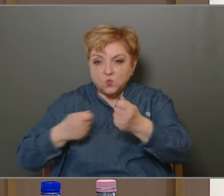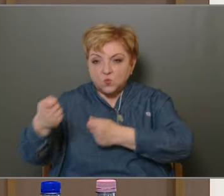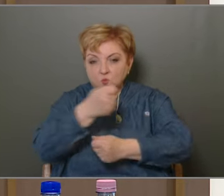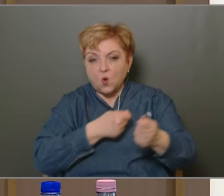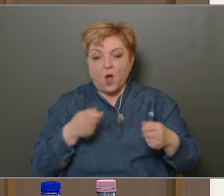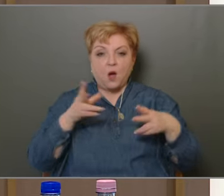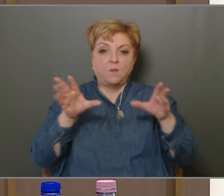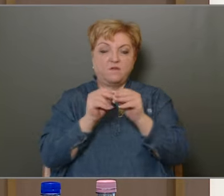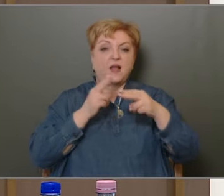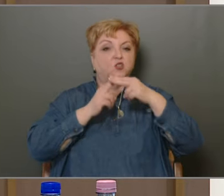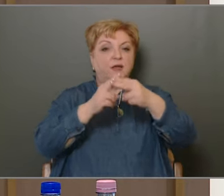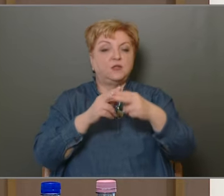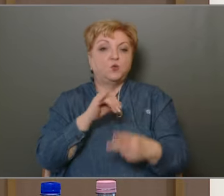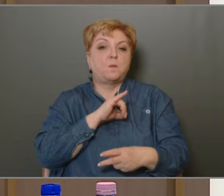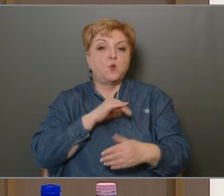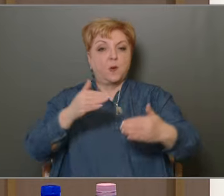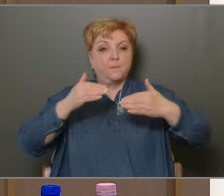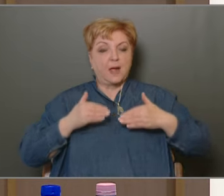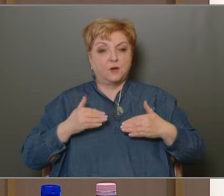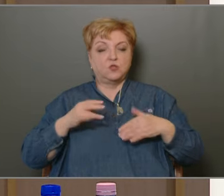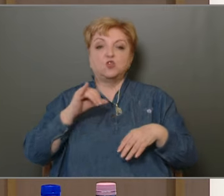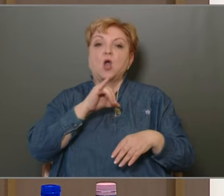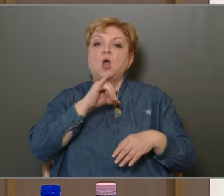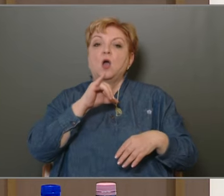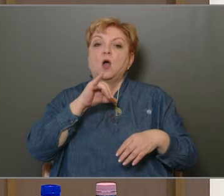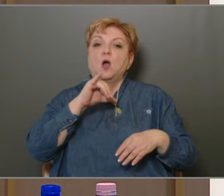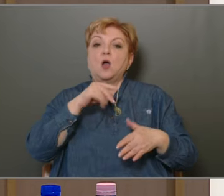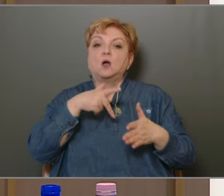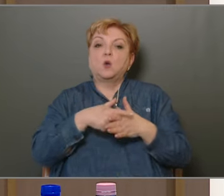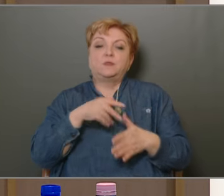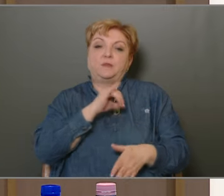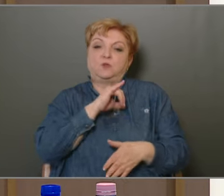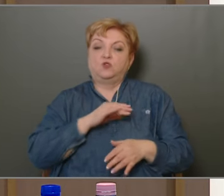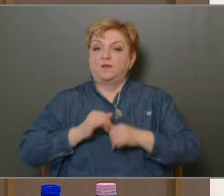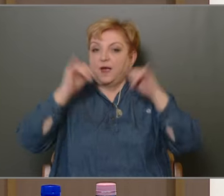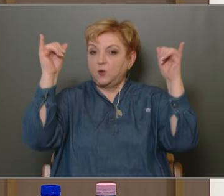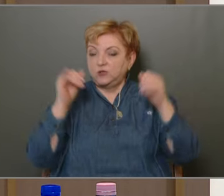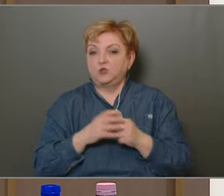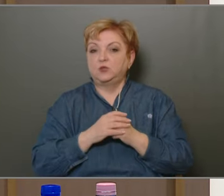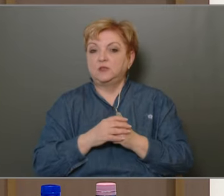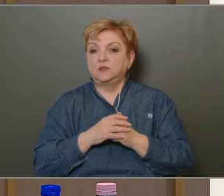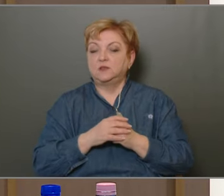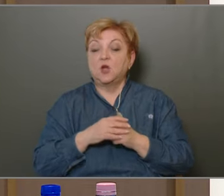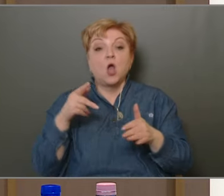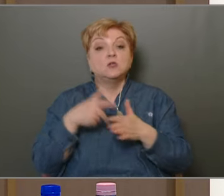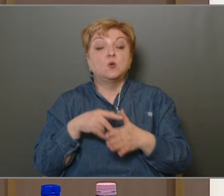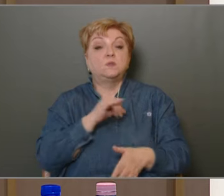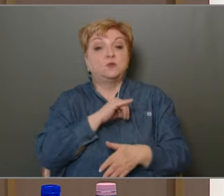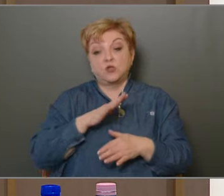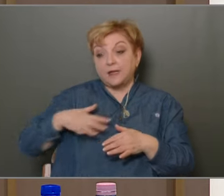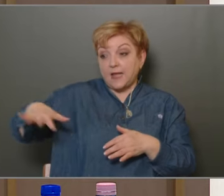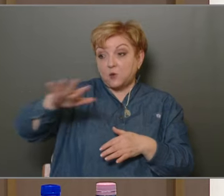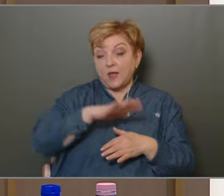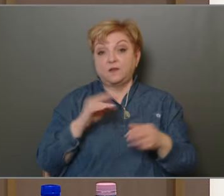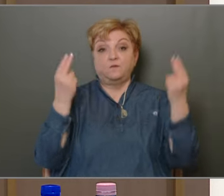segítjük a bűnmegelőzést és a közbiztonságnak a fejlesztését, fejlődését A közbiztonság területén azt